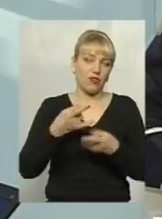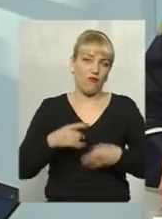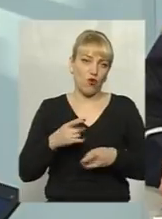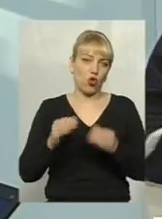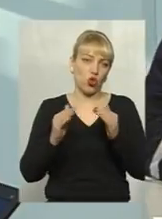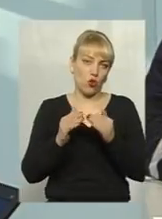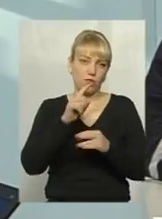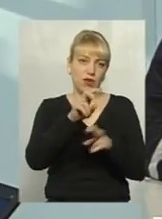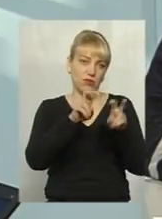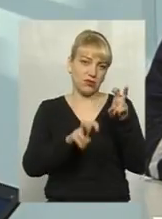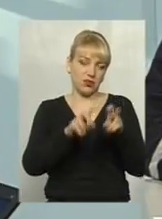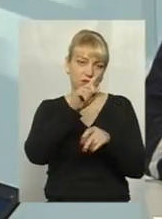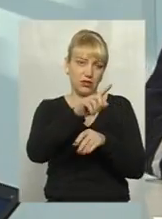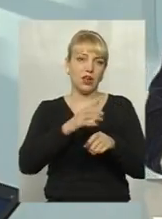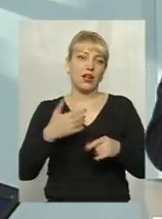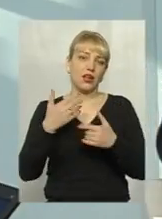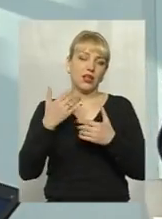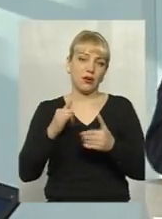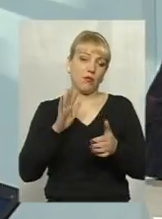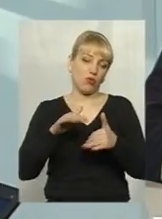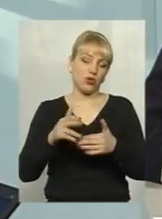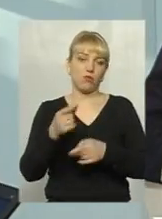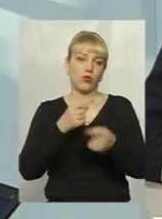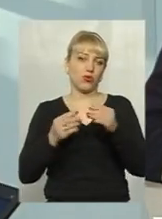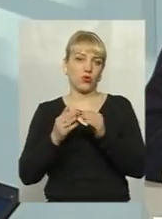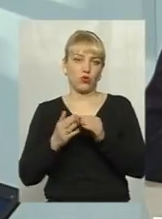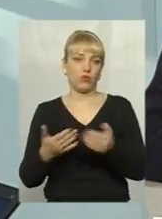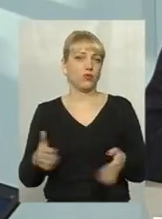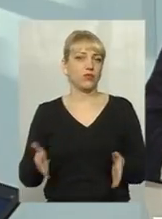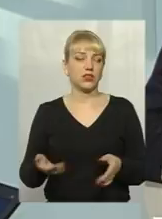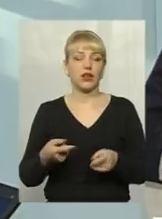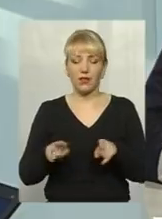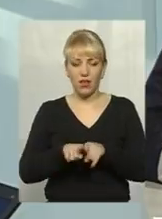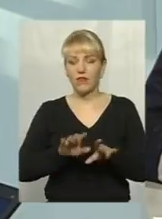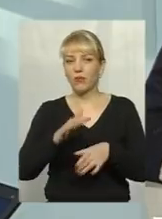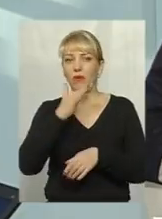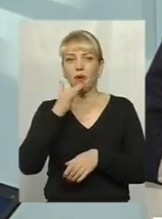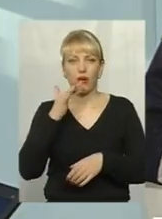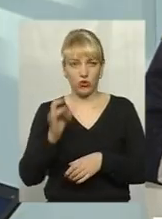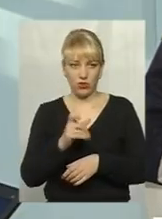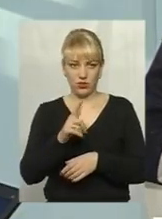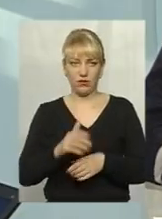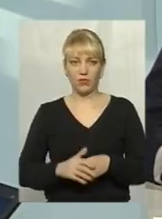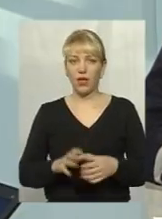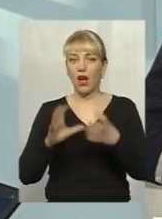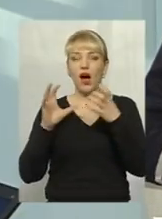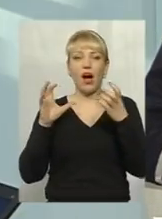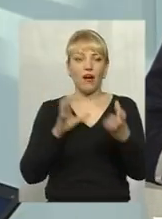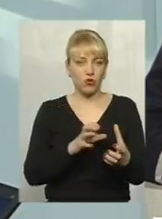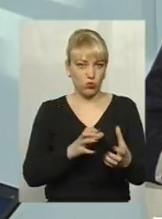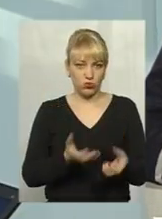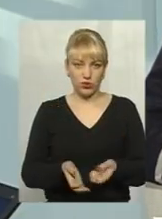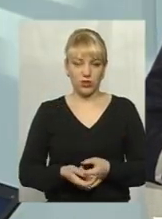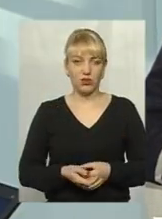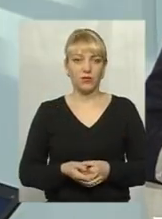побути три дні, поїхати потім додому, коли все буде добре. Такі випадки були теж дуже багато разів. Автобуси рейсові. Люди,